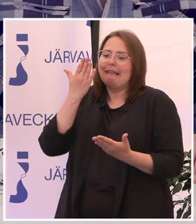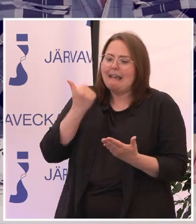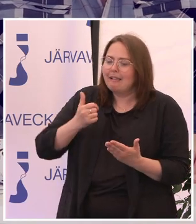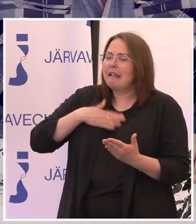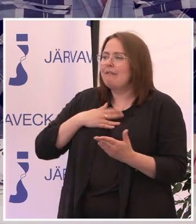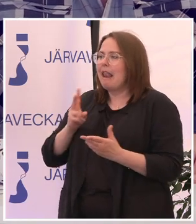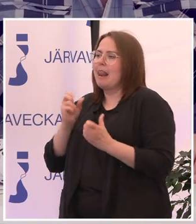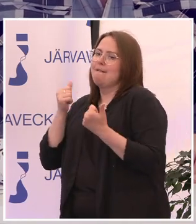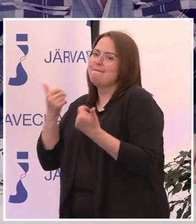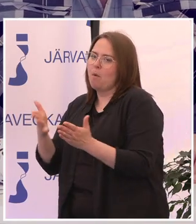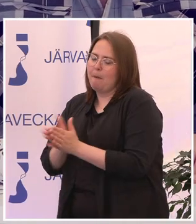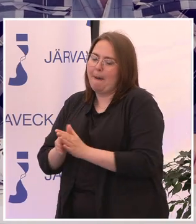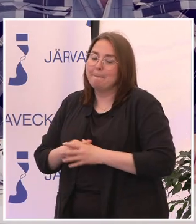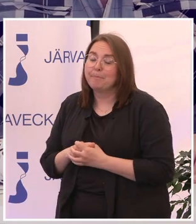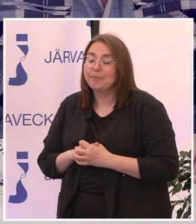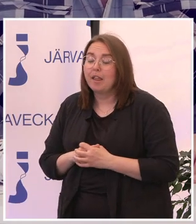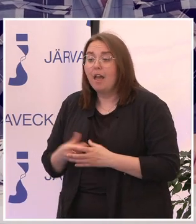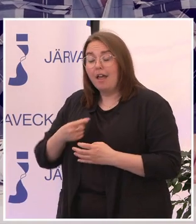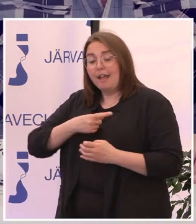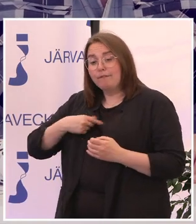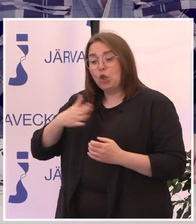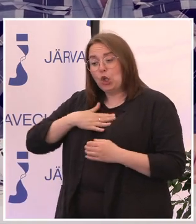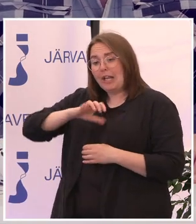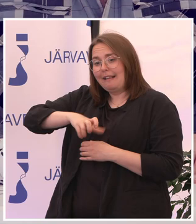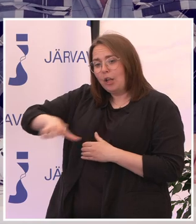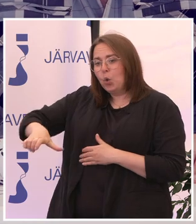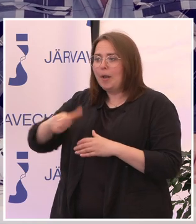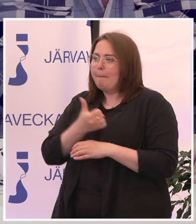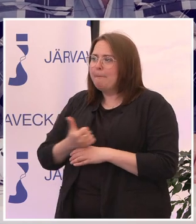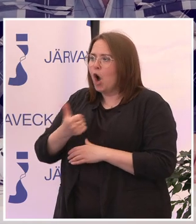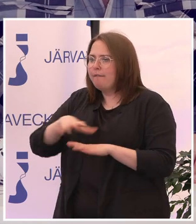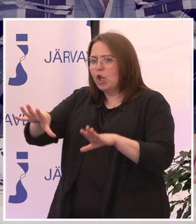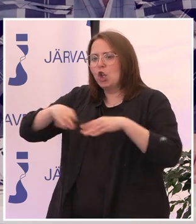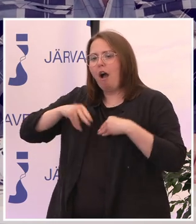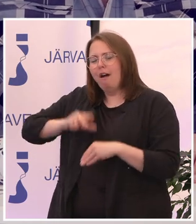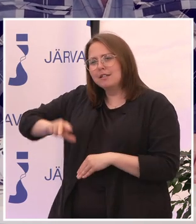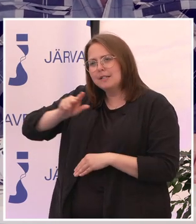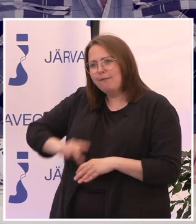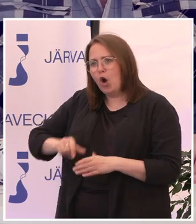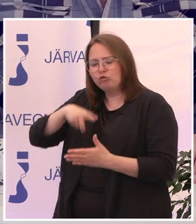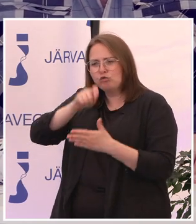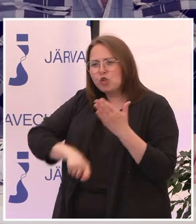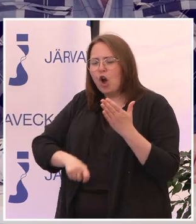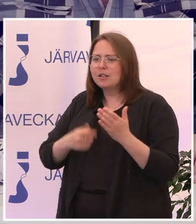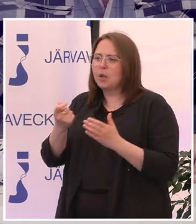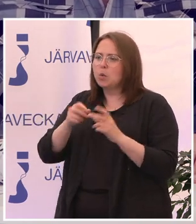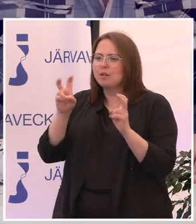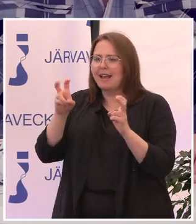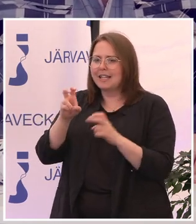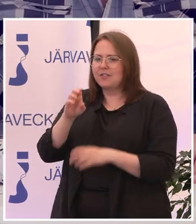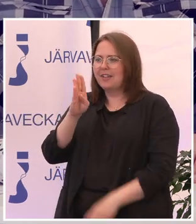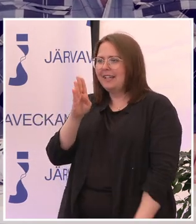får. Vi tycker också att regionen behöver ta sitt ansvar och starta någonting som kallas för